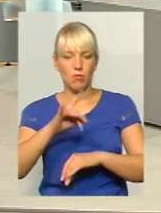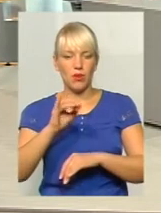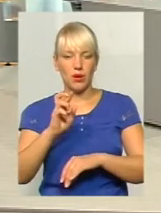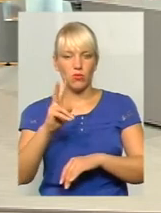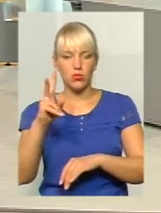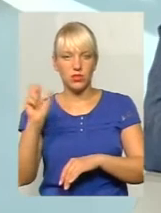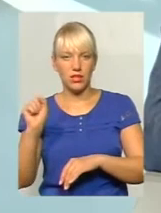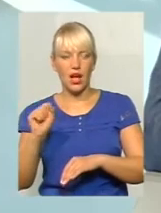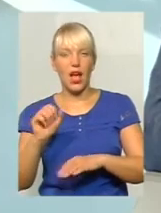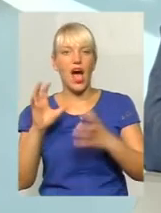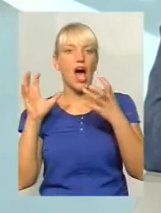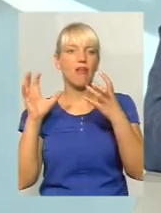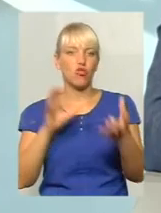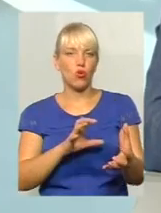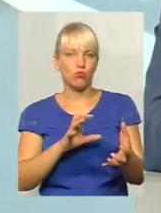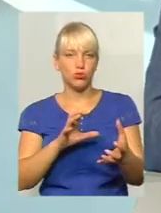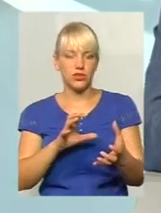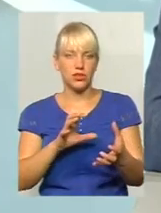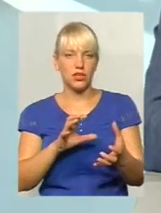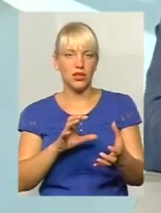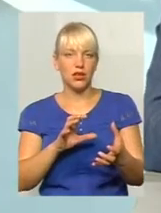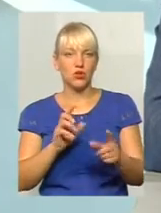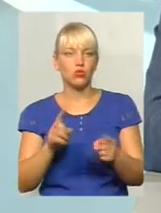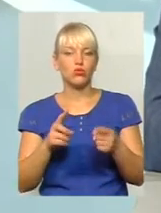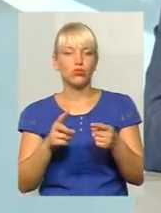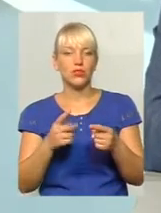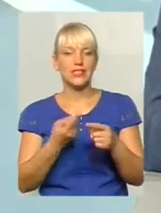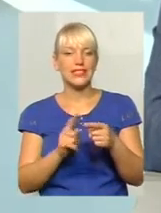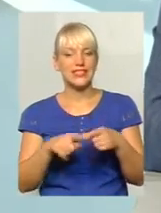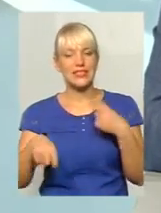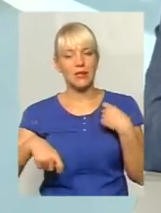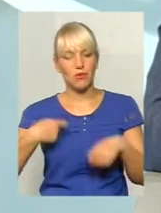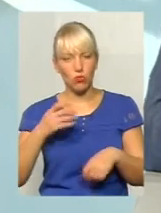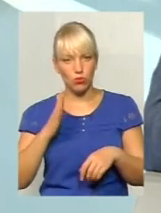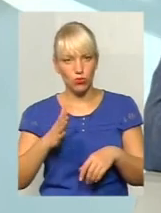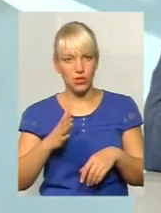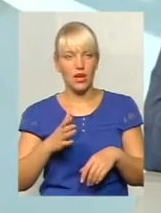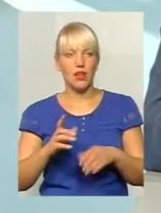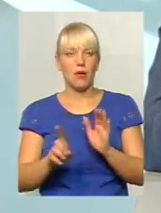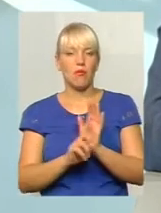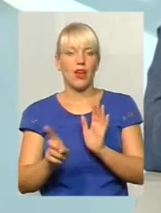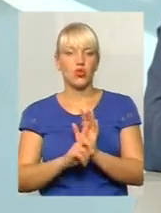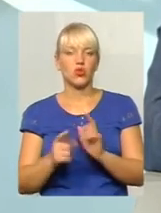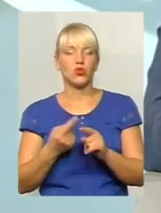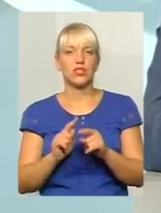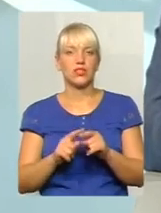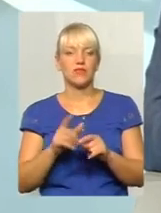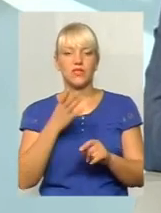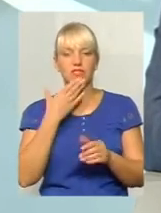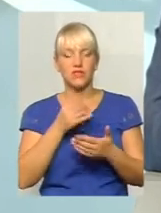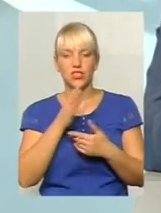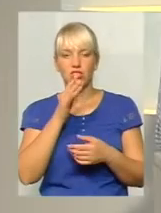автобусного маршруту. Так як, по-перше, це збитковий буде маршрут. По-друге, що це в свій час намагалося